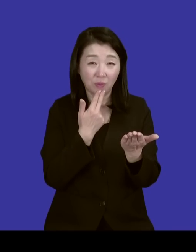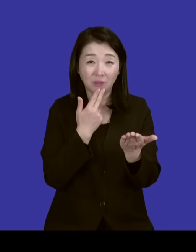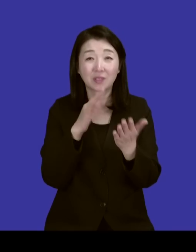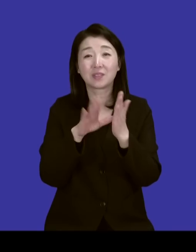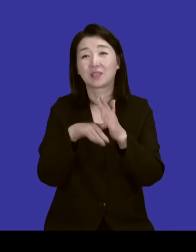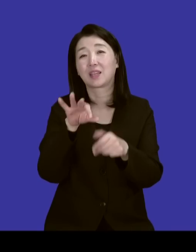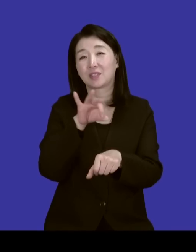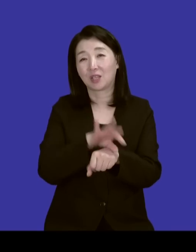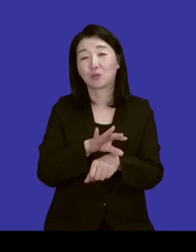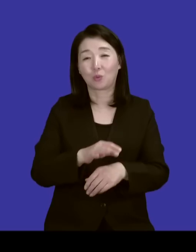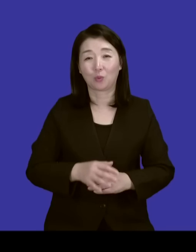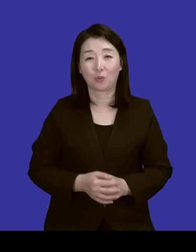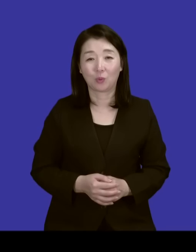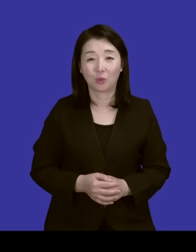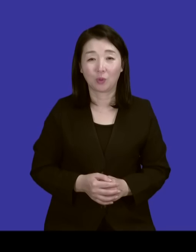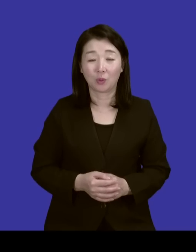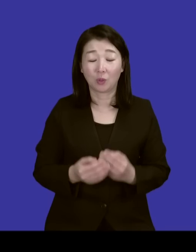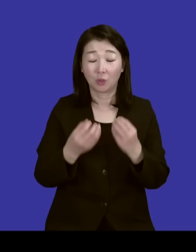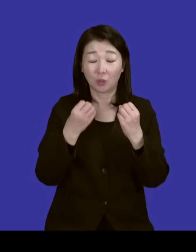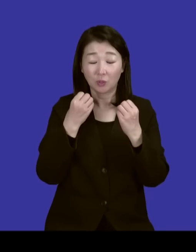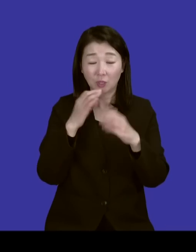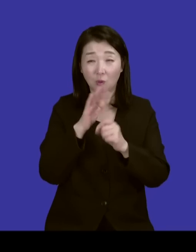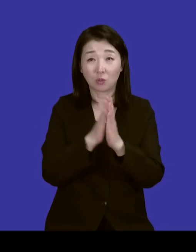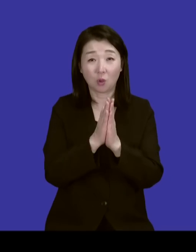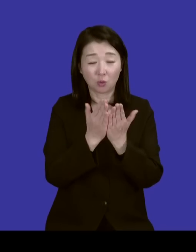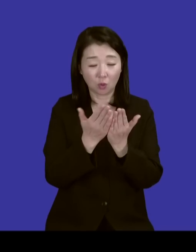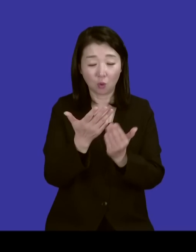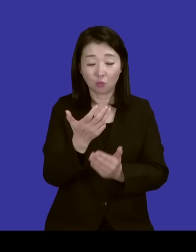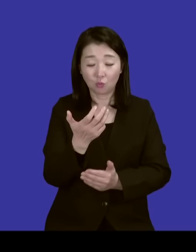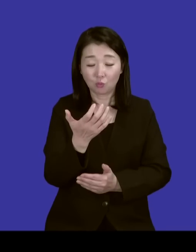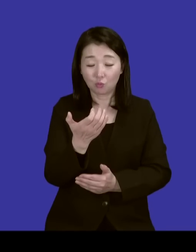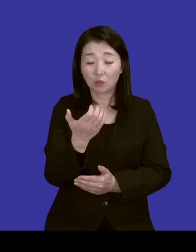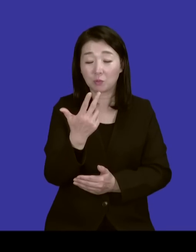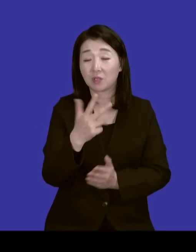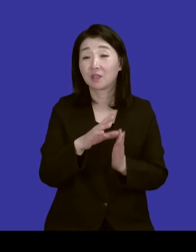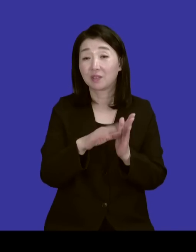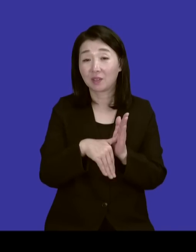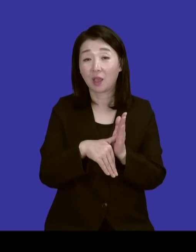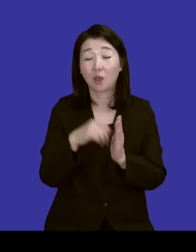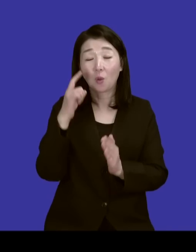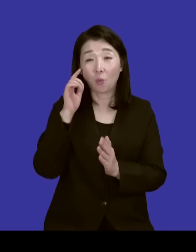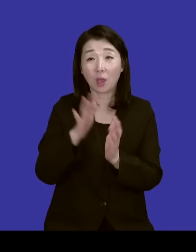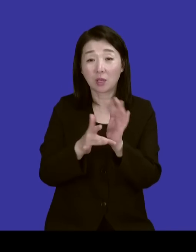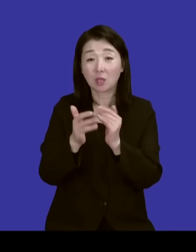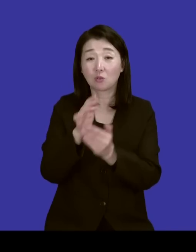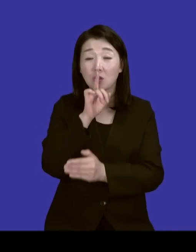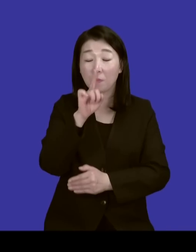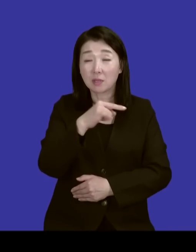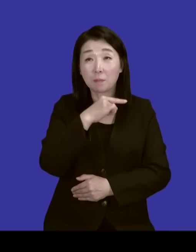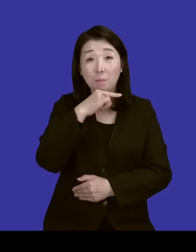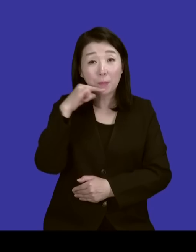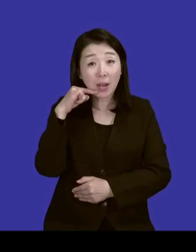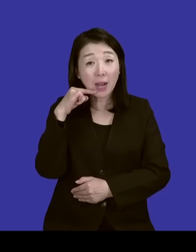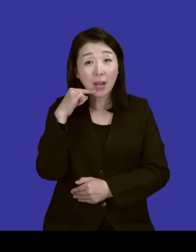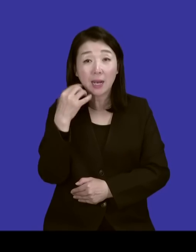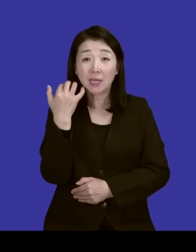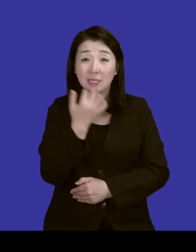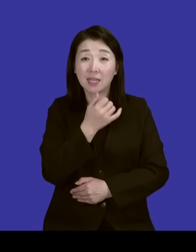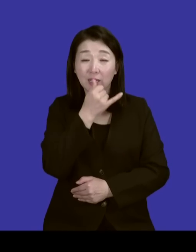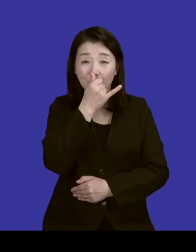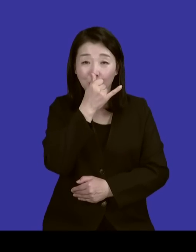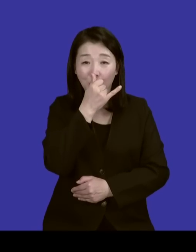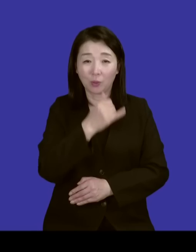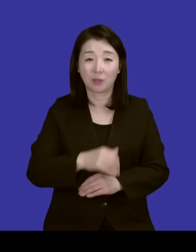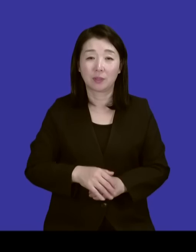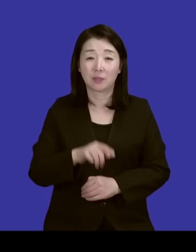사니까 이제 새로 나온 성경책인데 97년도인데 이렇게 예수님 말씀은 빨간 글로 되어 있는 거였어요. 네.